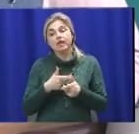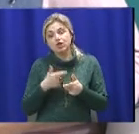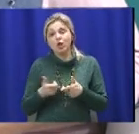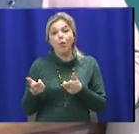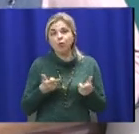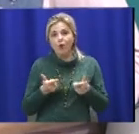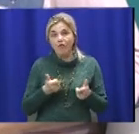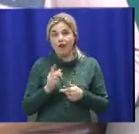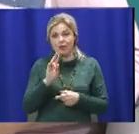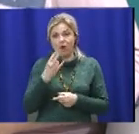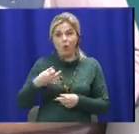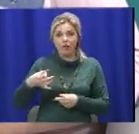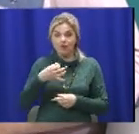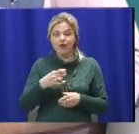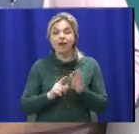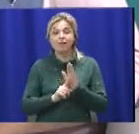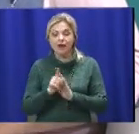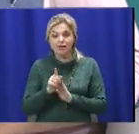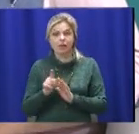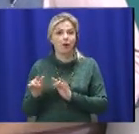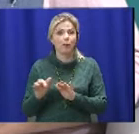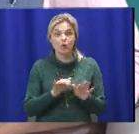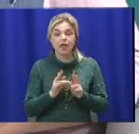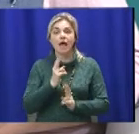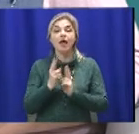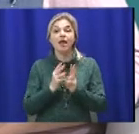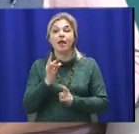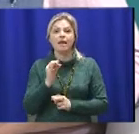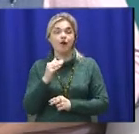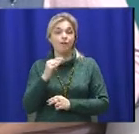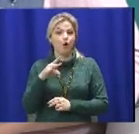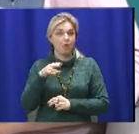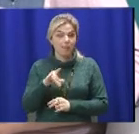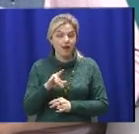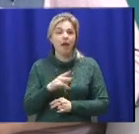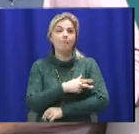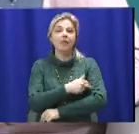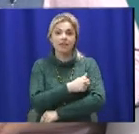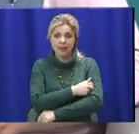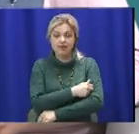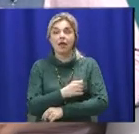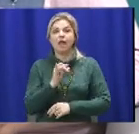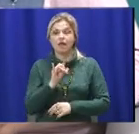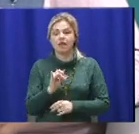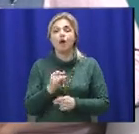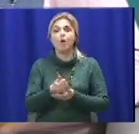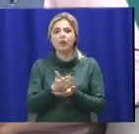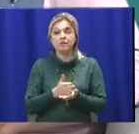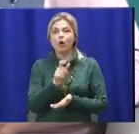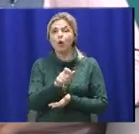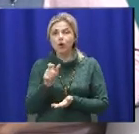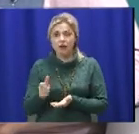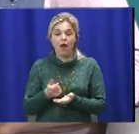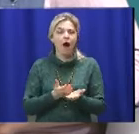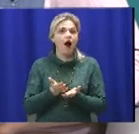Миколаївщина розпочати процес реформування медичної галузі та забезпечити людей якісними медичними